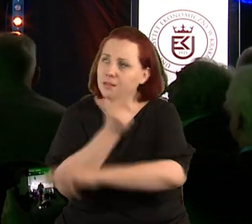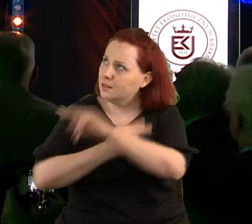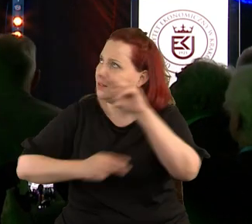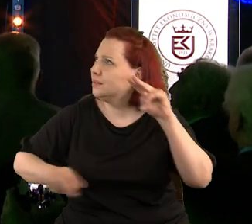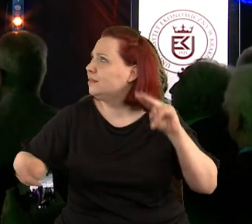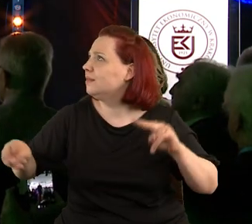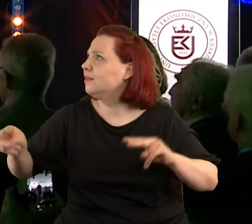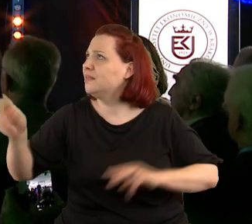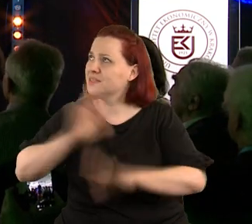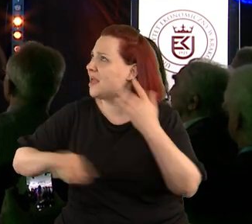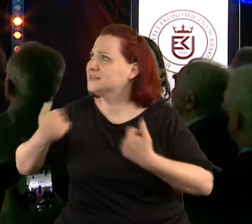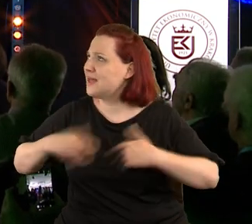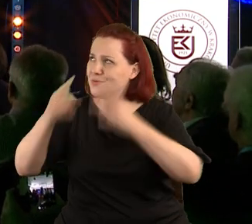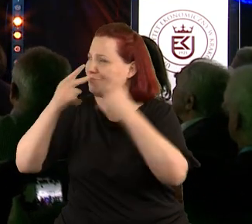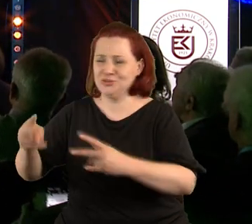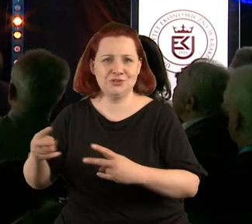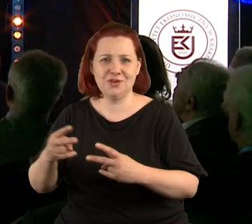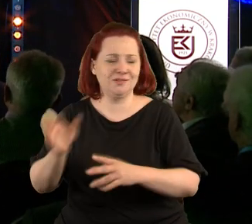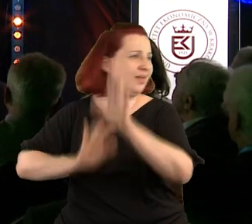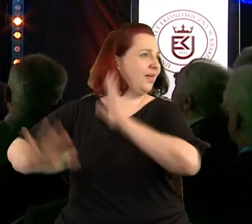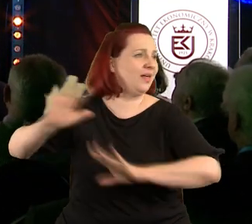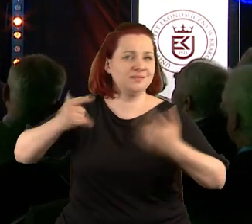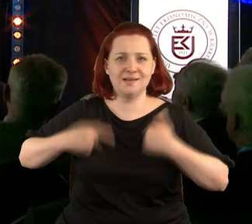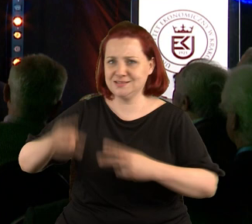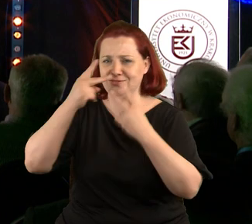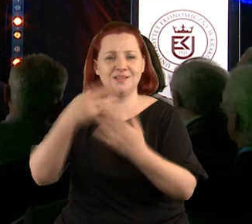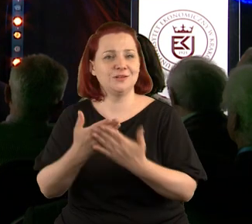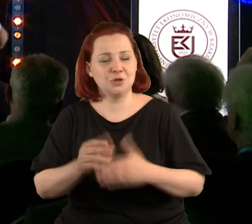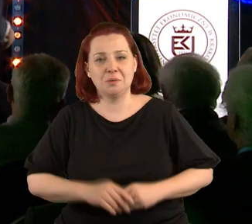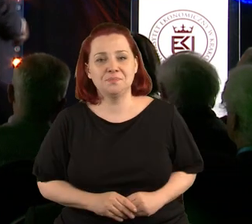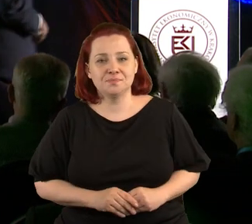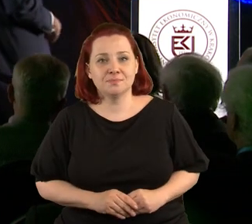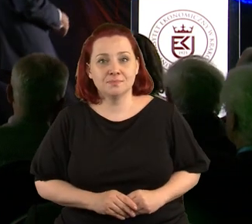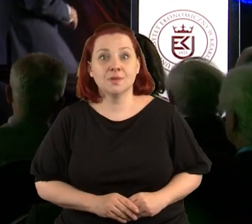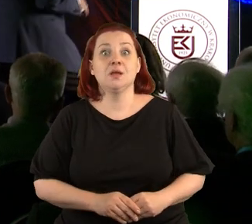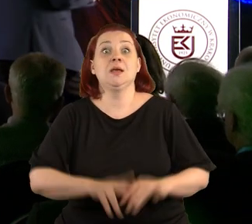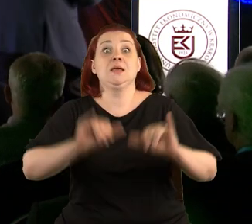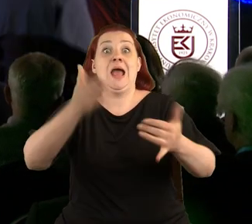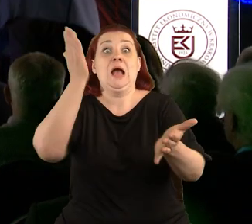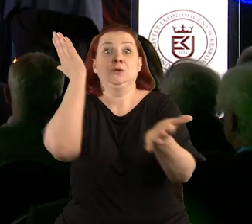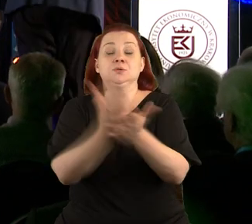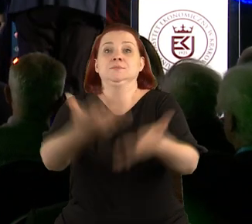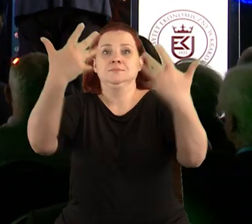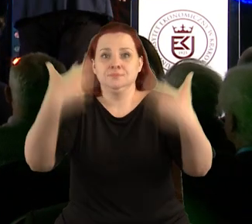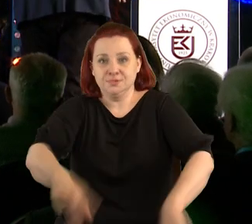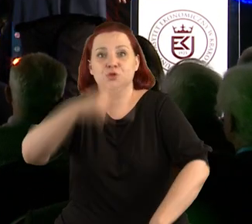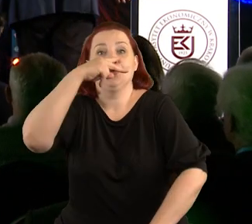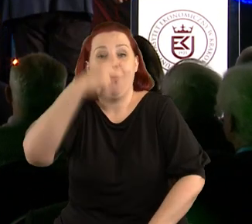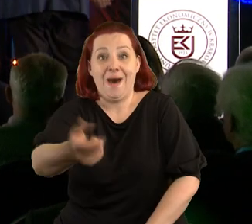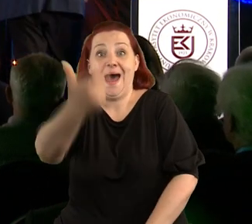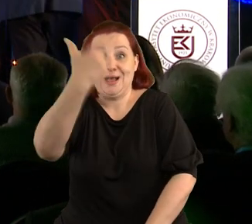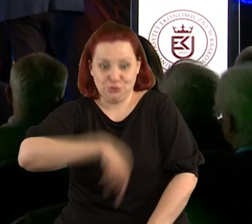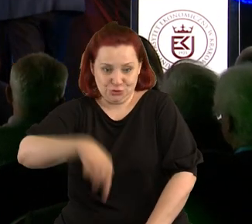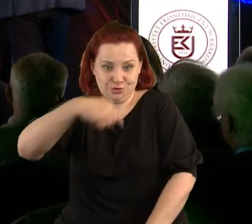od tego, żeby widzieć? Oczywiście, kiedy mnie w końcu zobaczycie, dojdziecie do wniosku, że